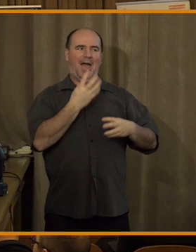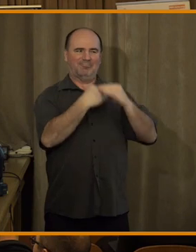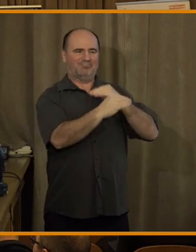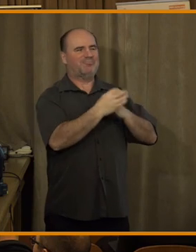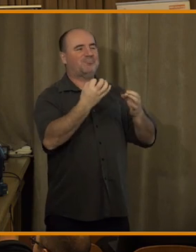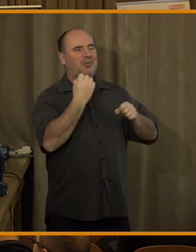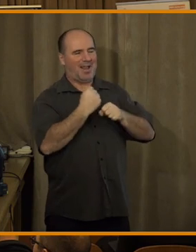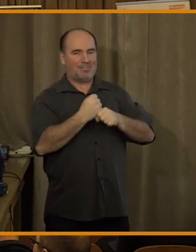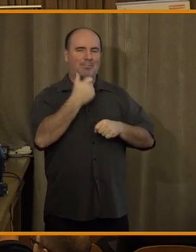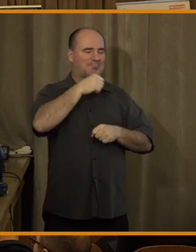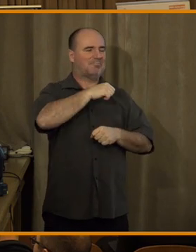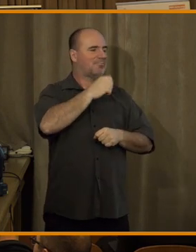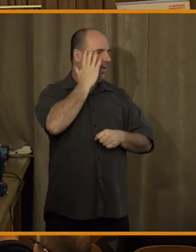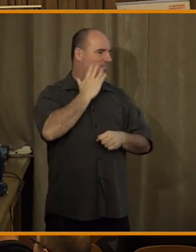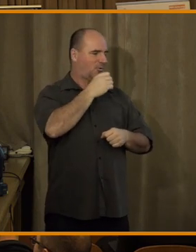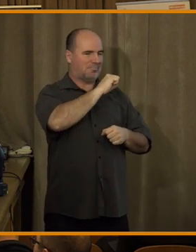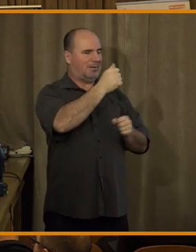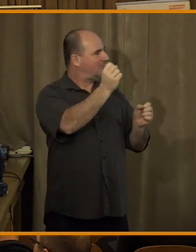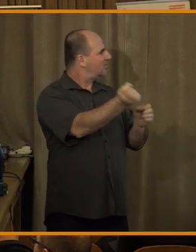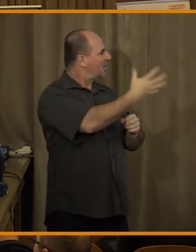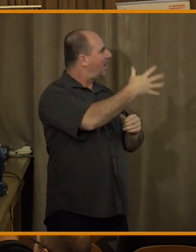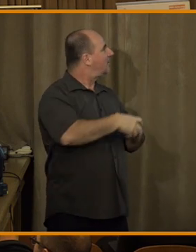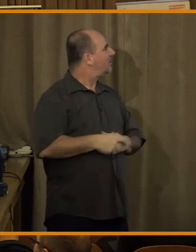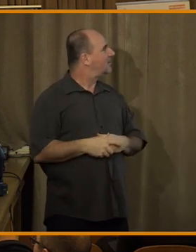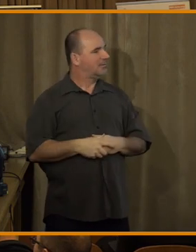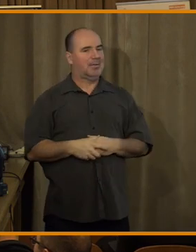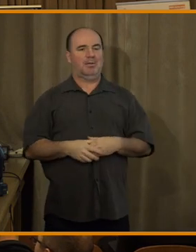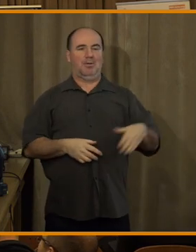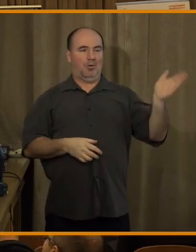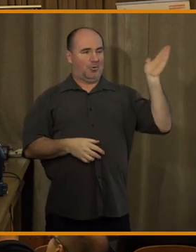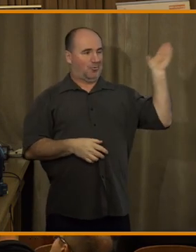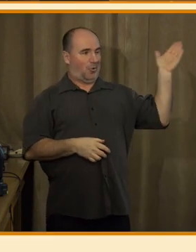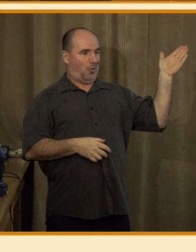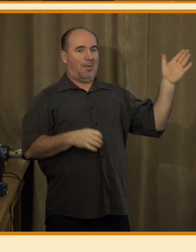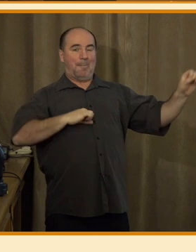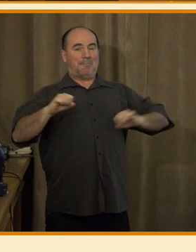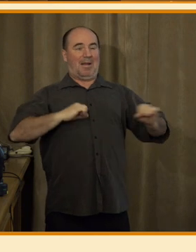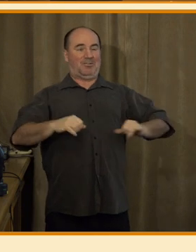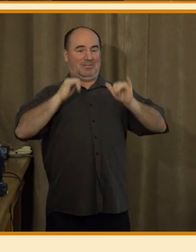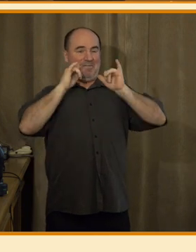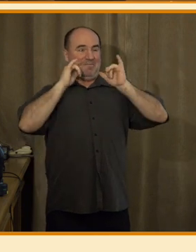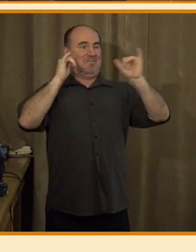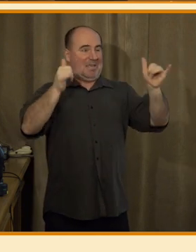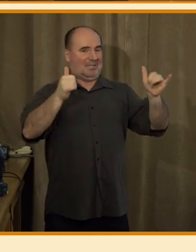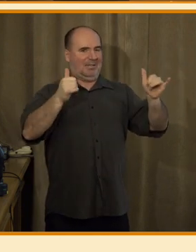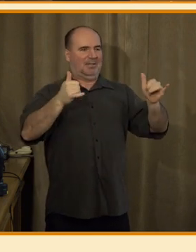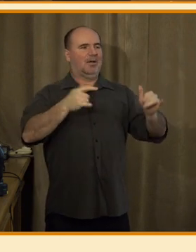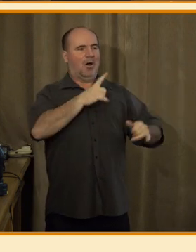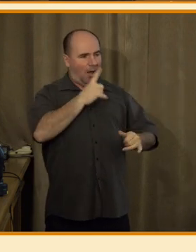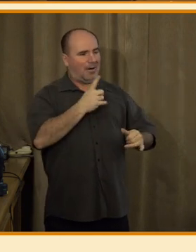Poprosím o první slide. To je takový maržerský výkřik, kterým pokrývám to, co skutečně děláme.